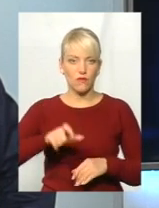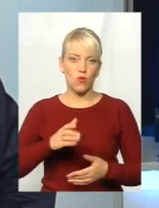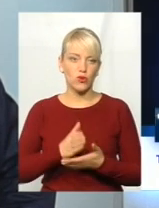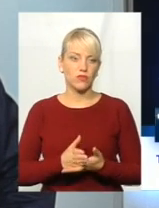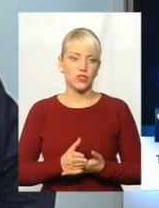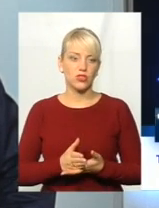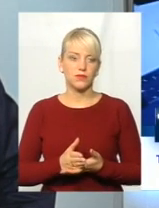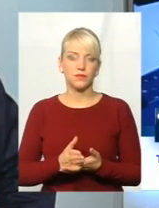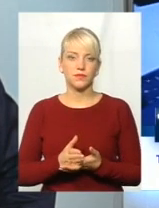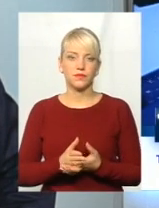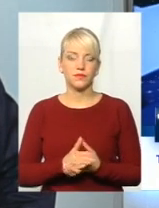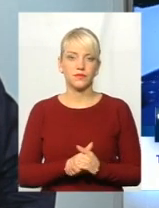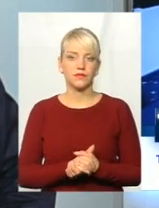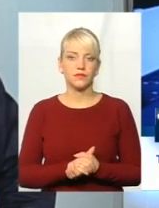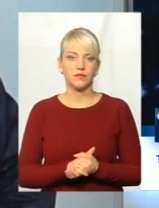слухаємо вас.